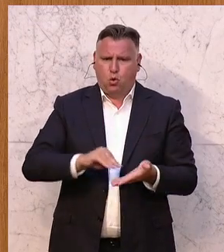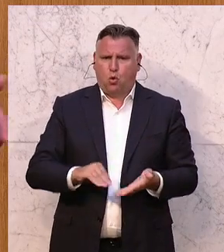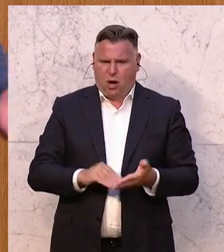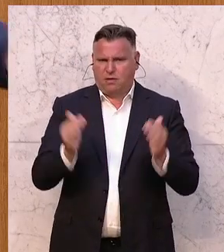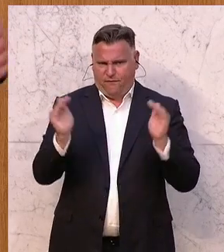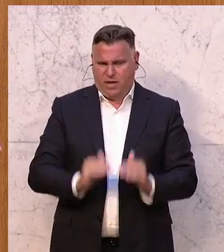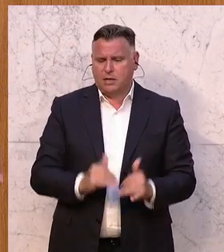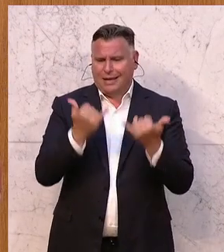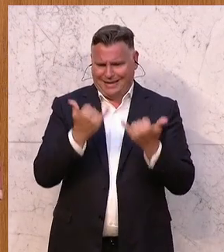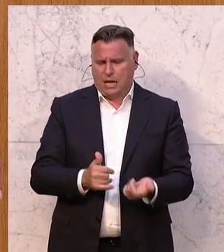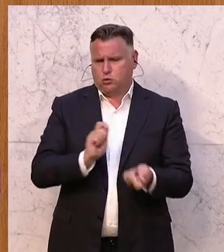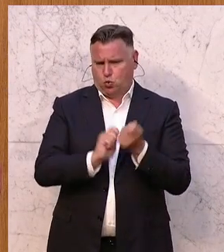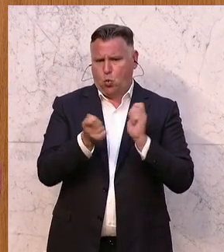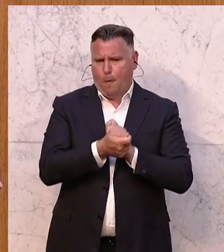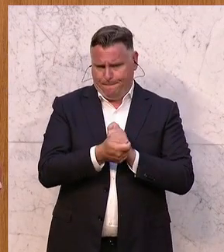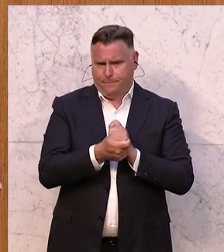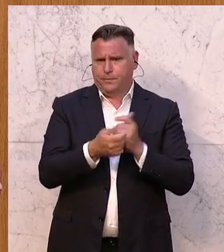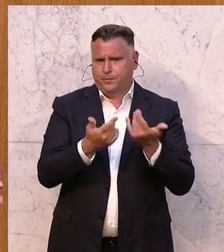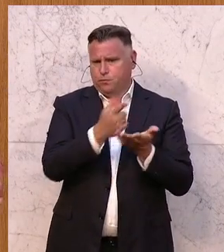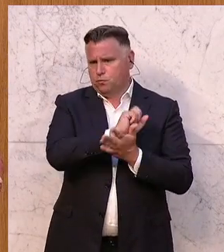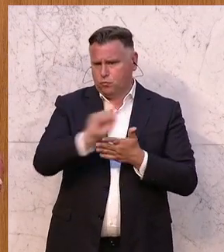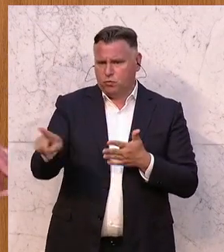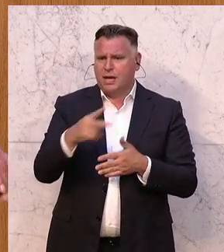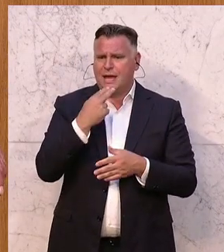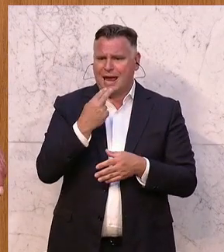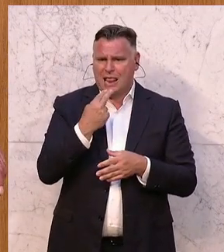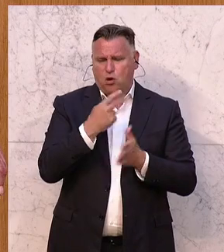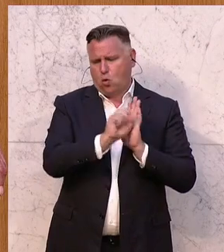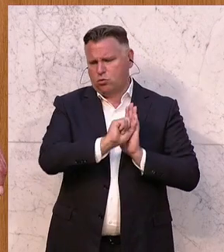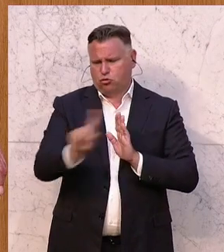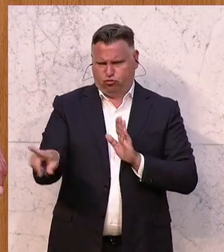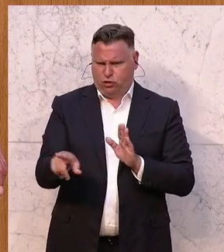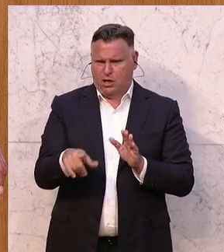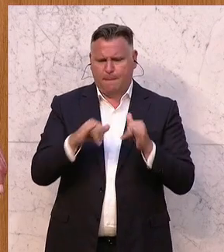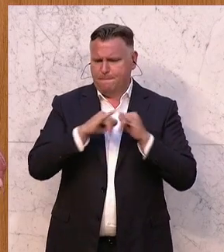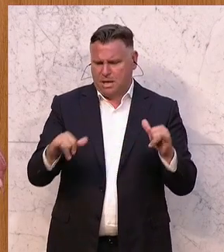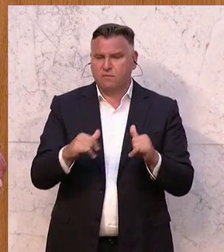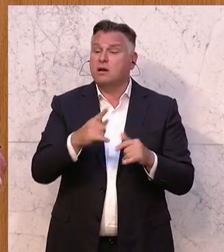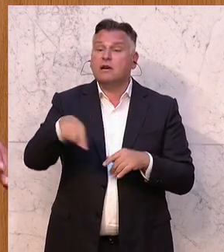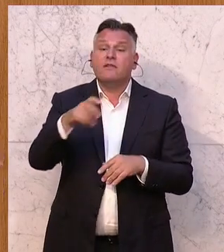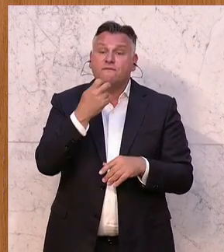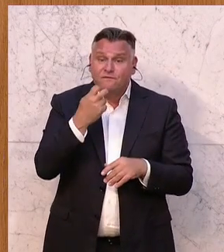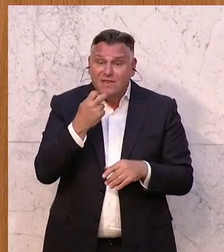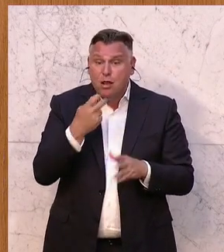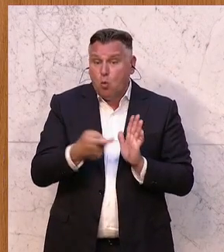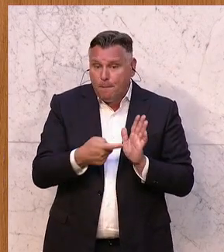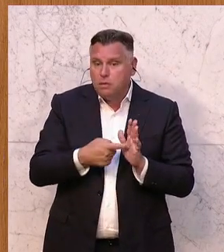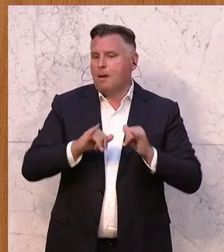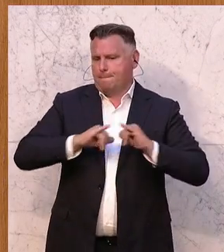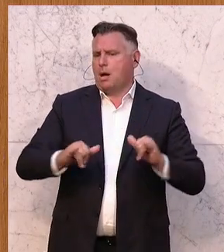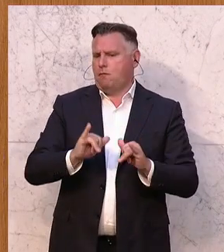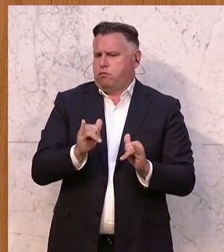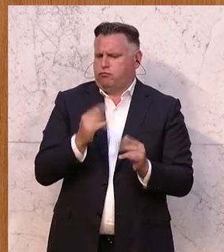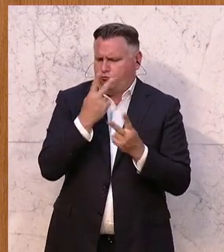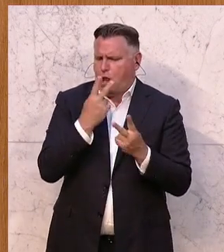umgestellt, wie gesagt, auf elektronische Mitteilung. Wer will, kann auch weiterhin es schriftlich